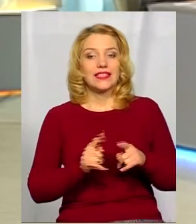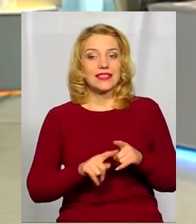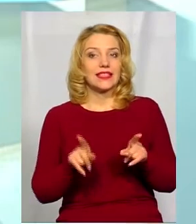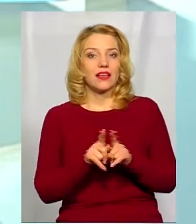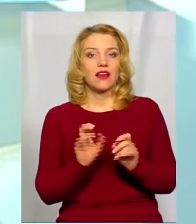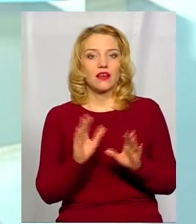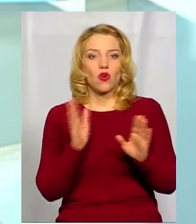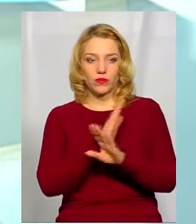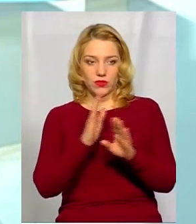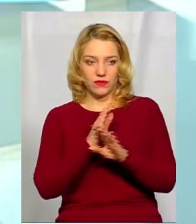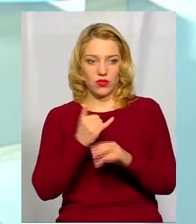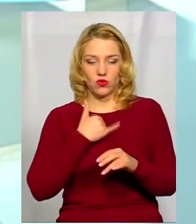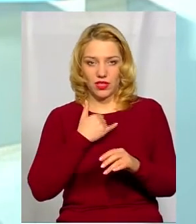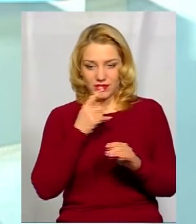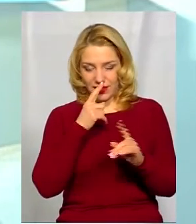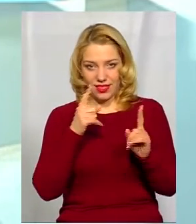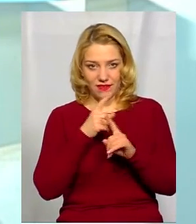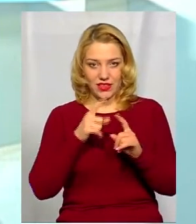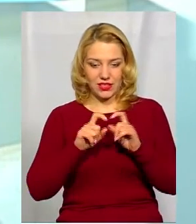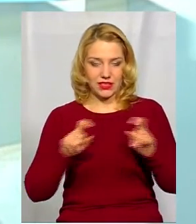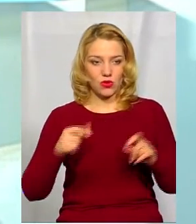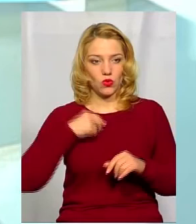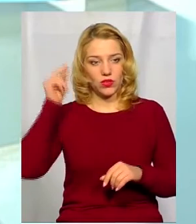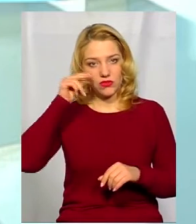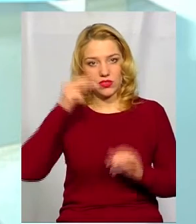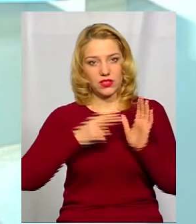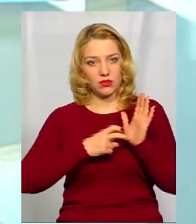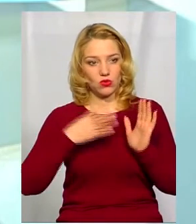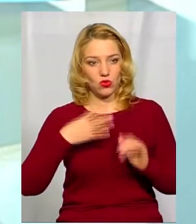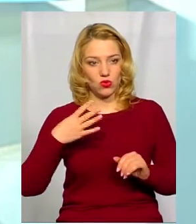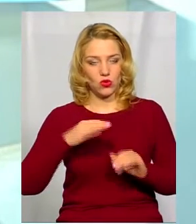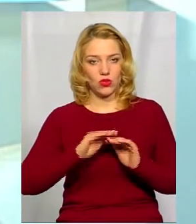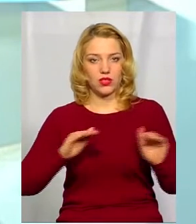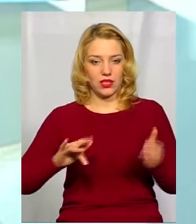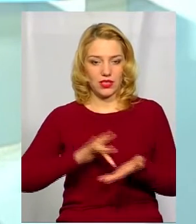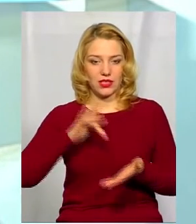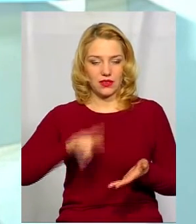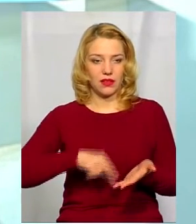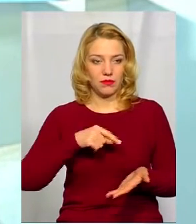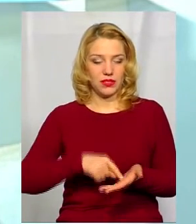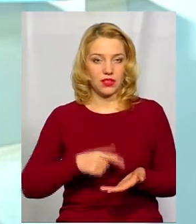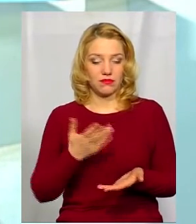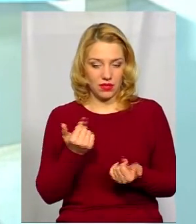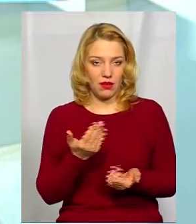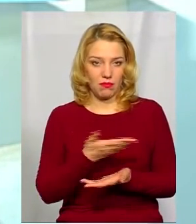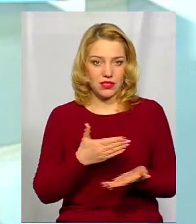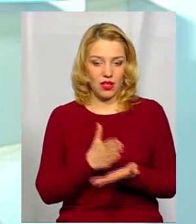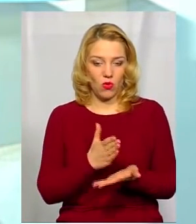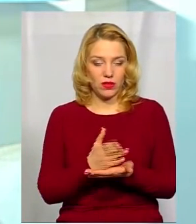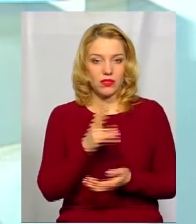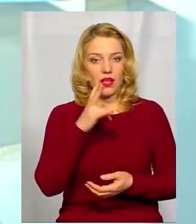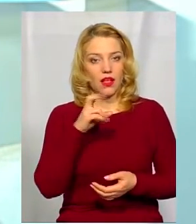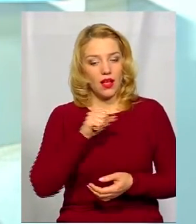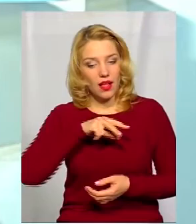певна атмосфера. У нас невеликий заклад, у нас вчиться 740 дітей, ось в центрі міста, там ми знаходимося, але